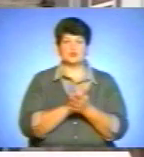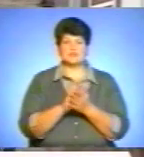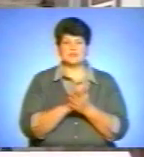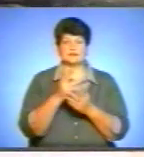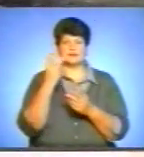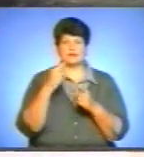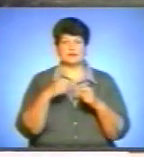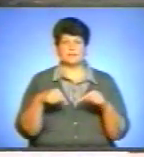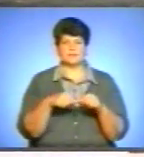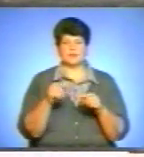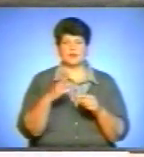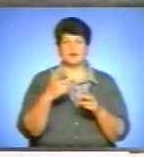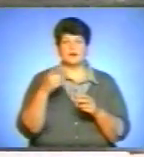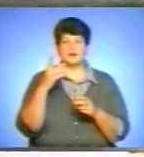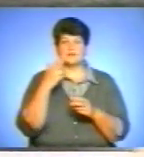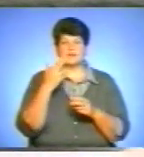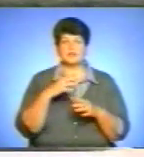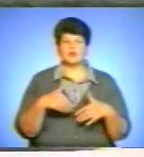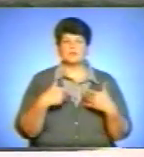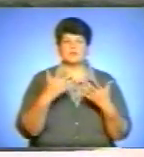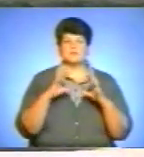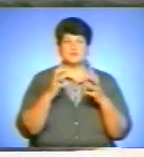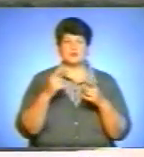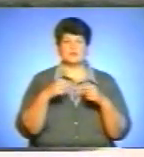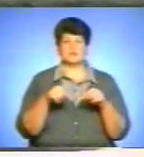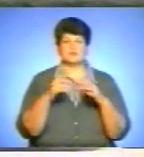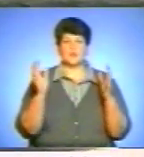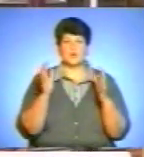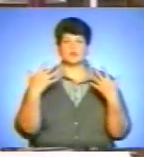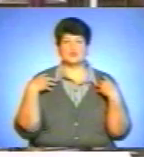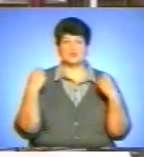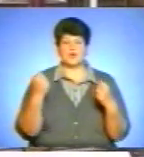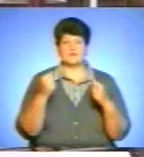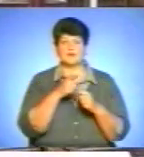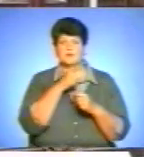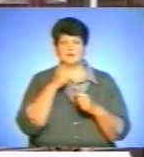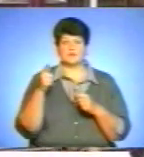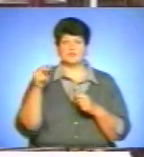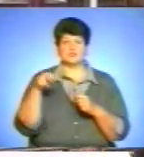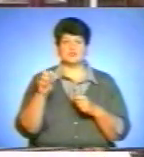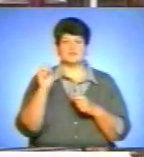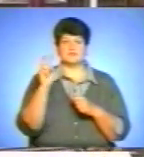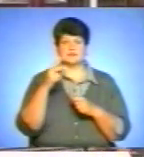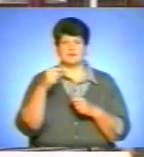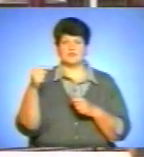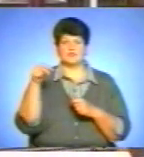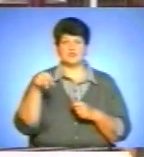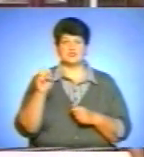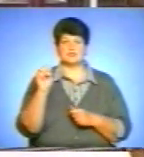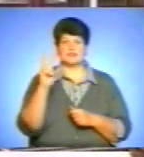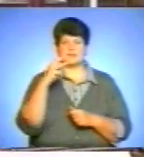типів, які рекомендовані Всесвітньою організацією охорони здоров'я на епідемічний сезон 2012-2013 років.